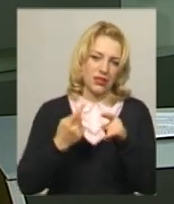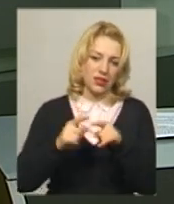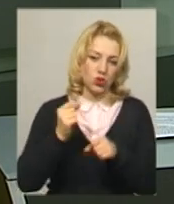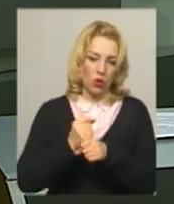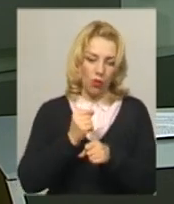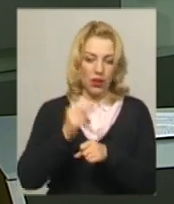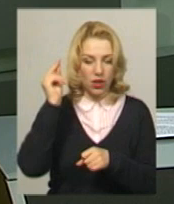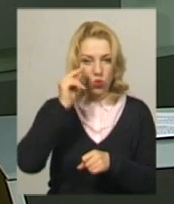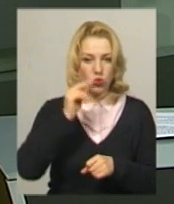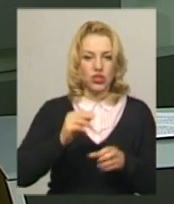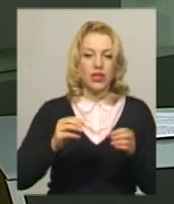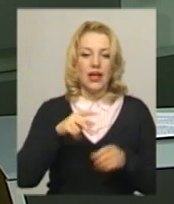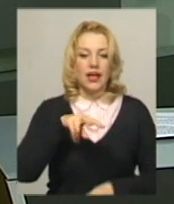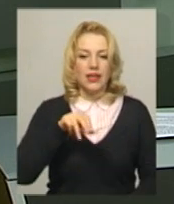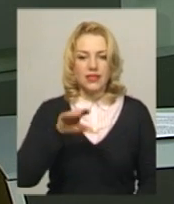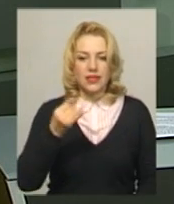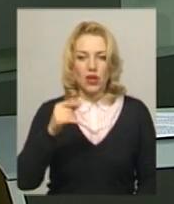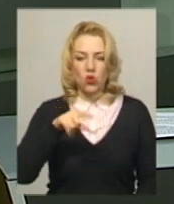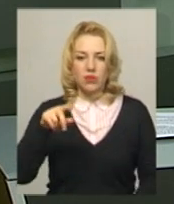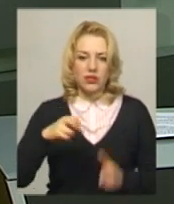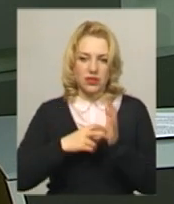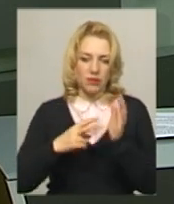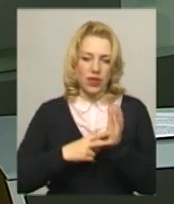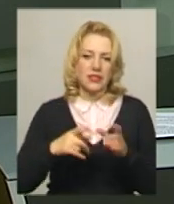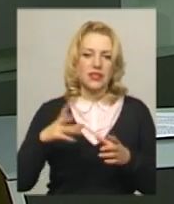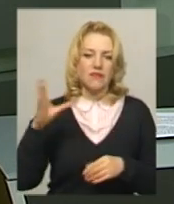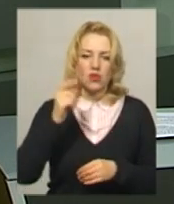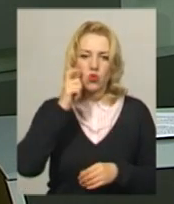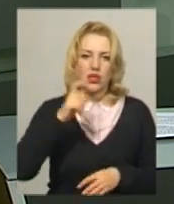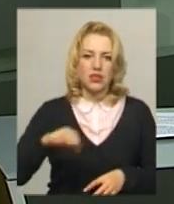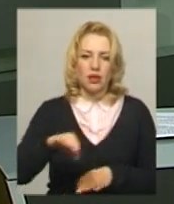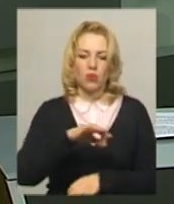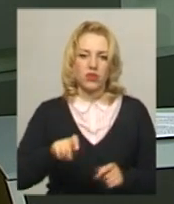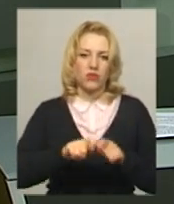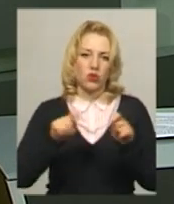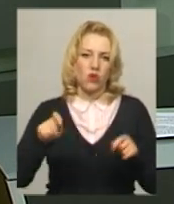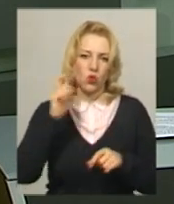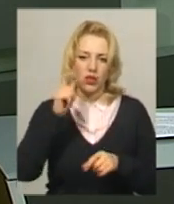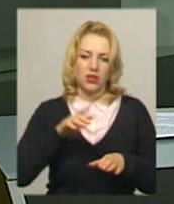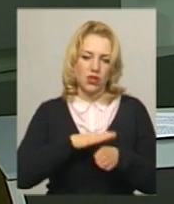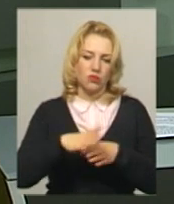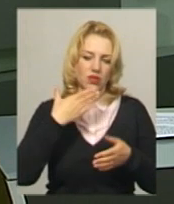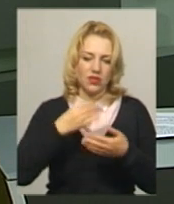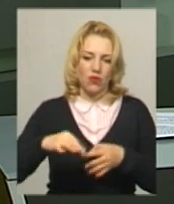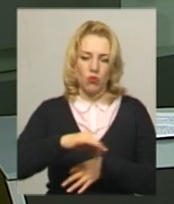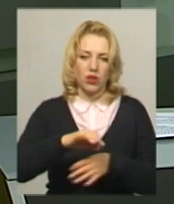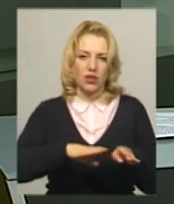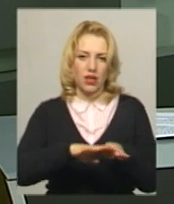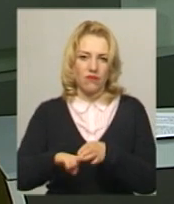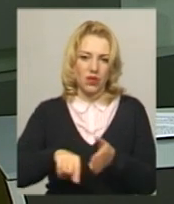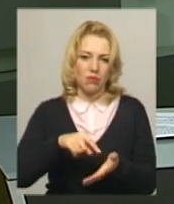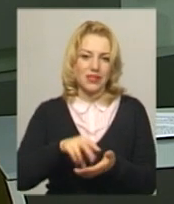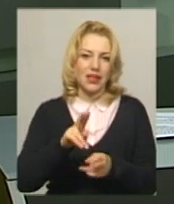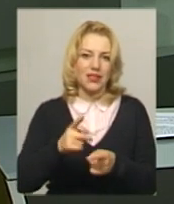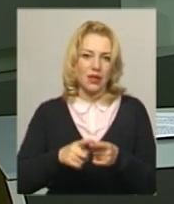Десяторо школярів стали учасниками другого етапу всеукраїнського проєкту «Відкривай Україну» та реалізували власний проєкт на рівні міста. Як все